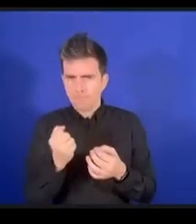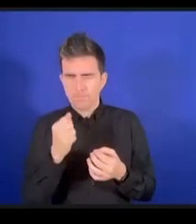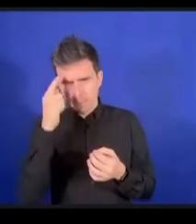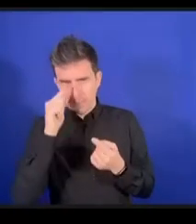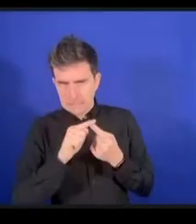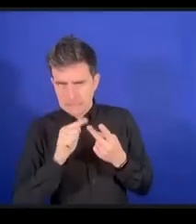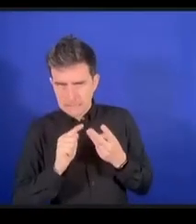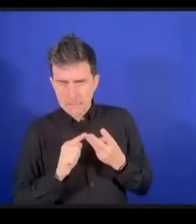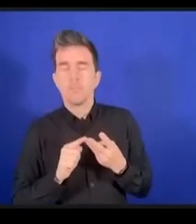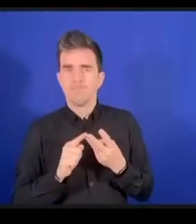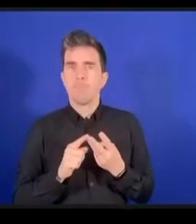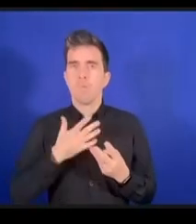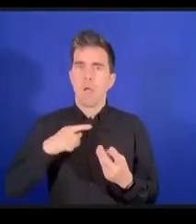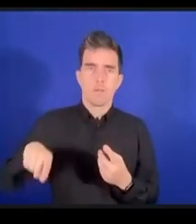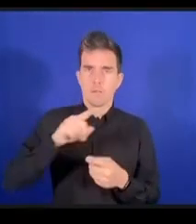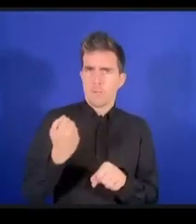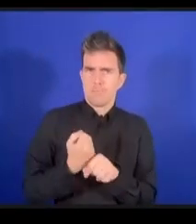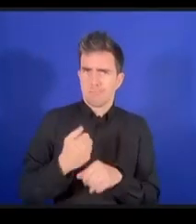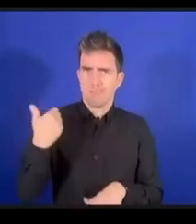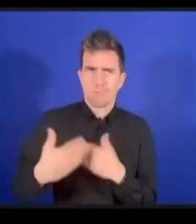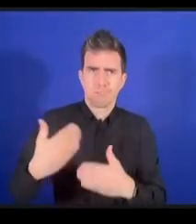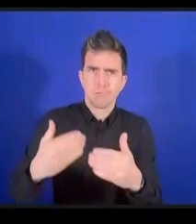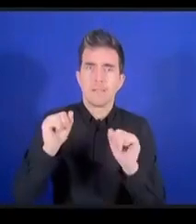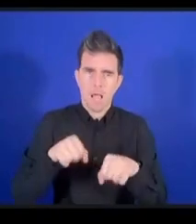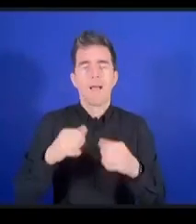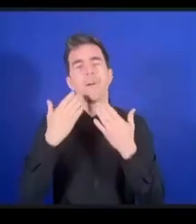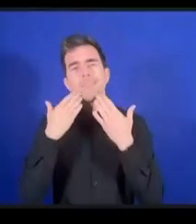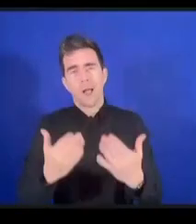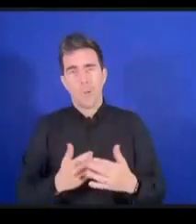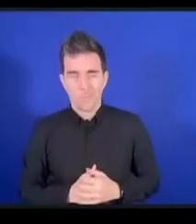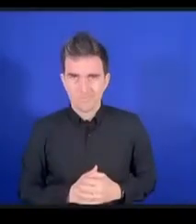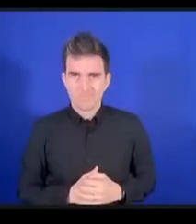cela en pratique Stephen